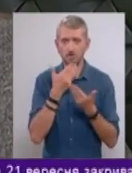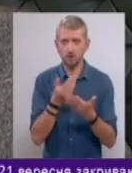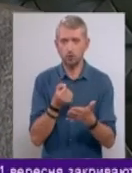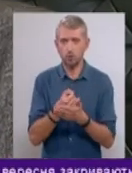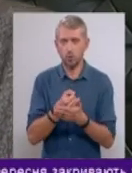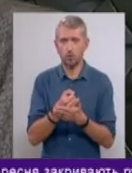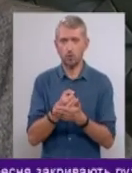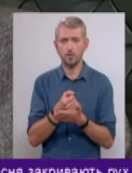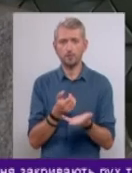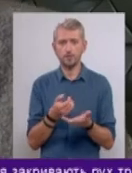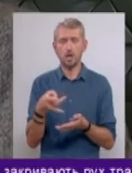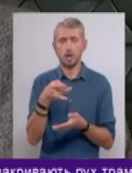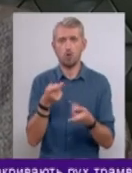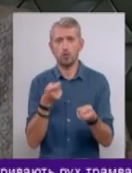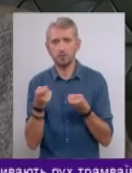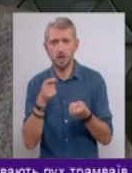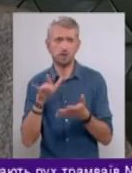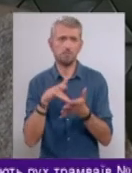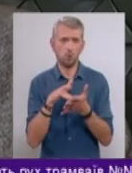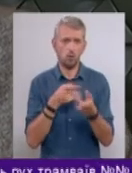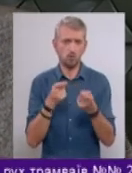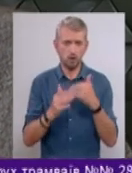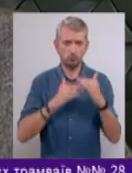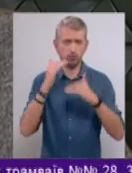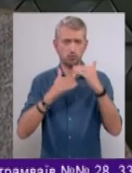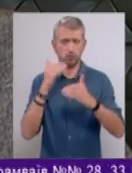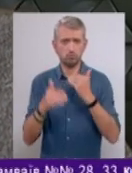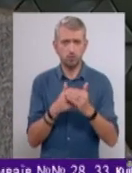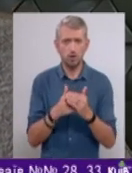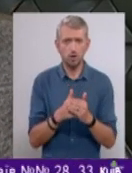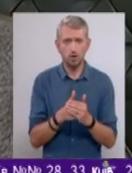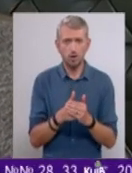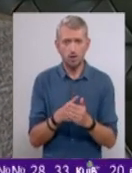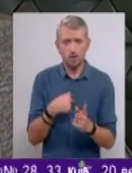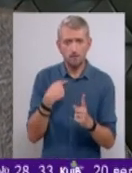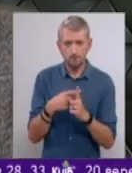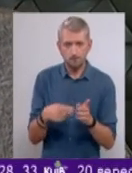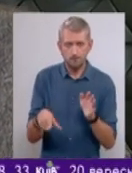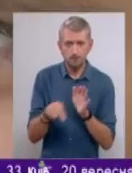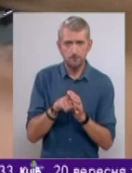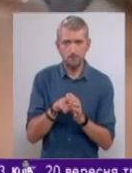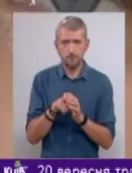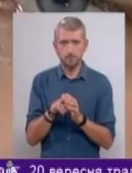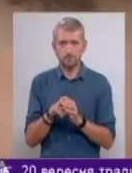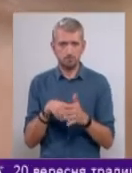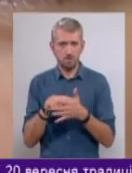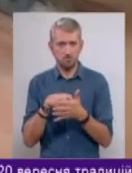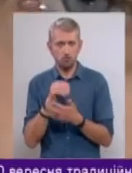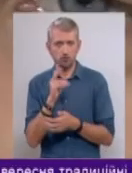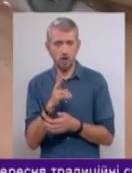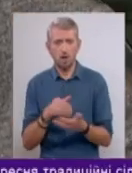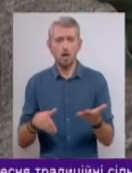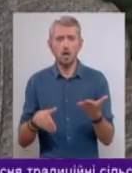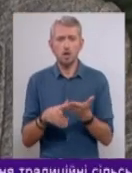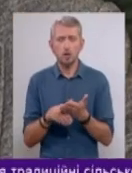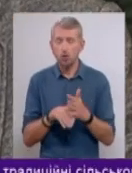району, до міської адміністрації, прикладати свій запит до ЖЕКу. Не допоможе сміли